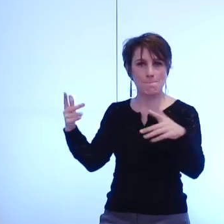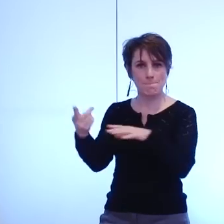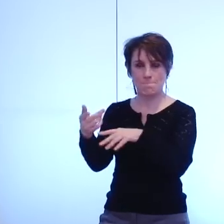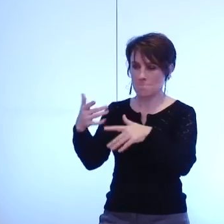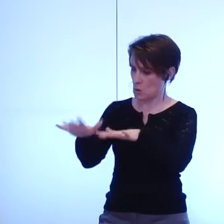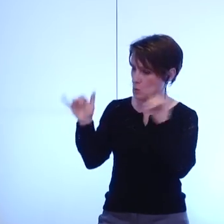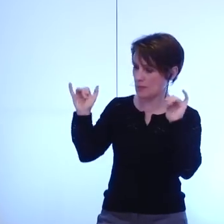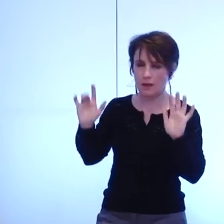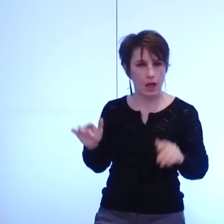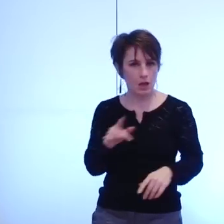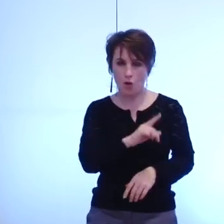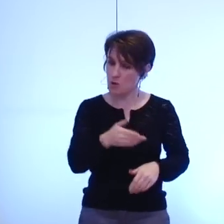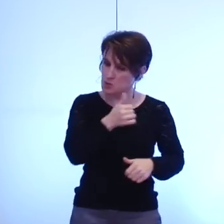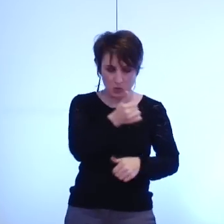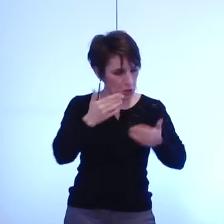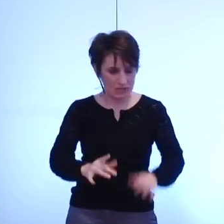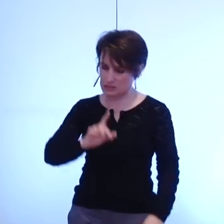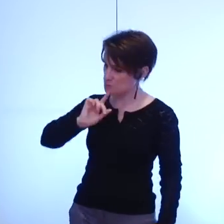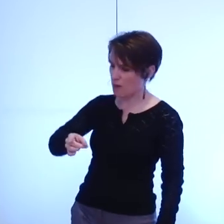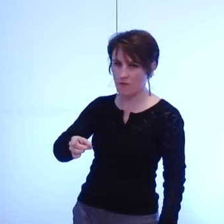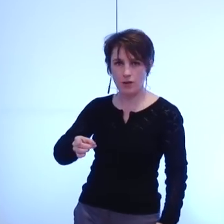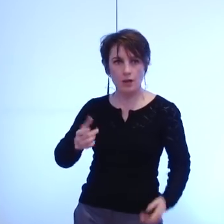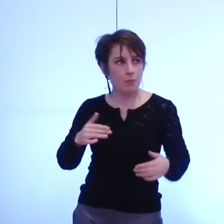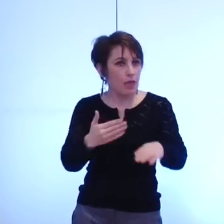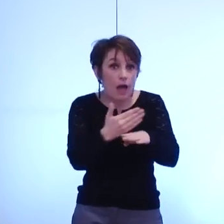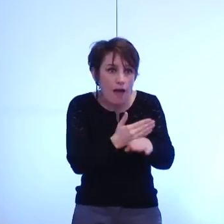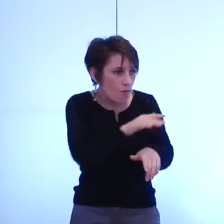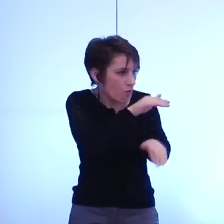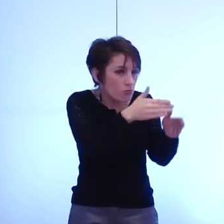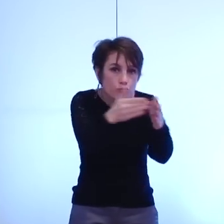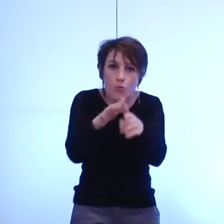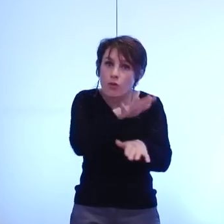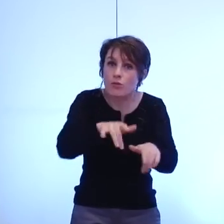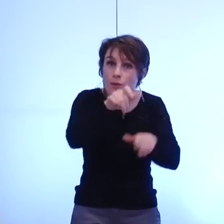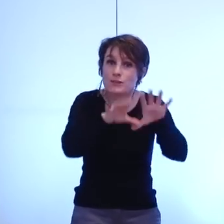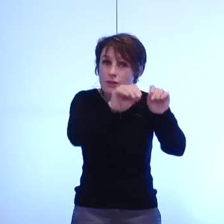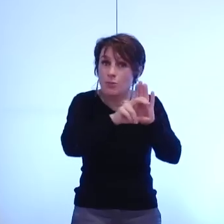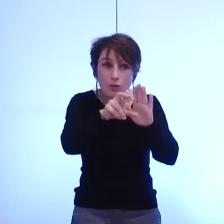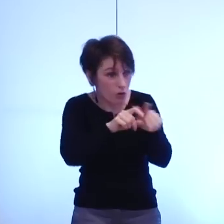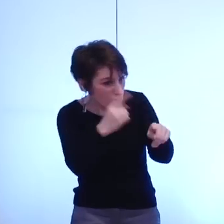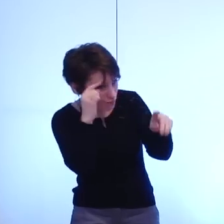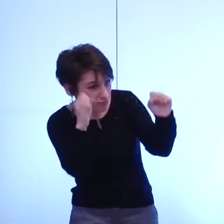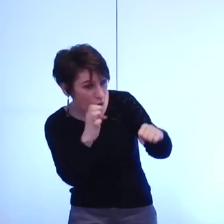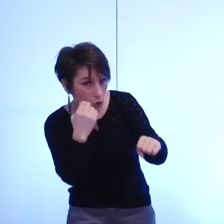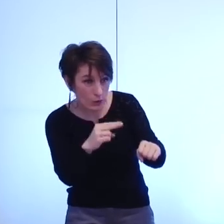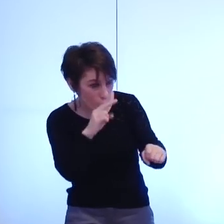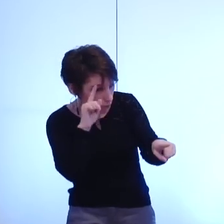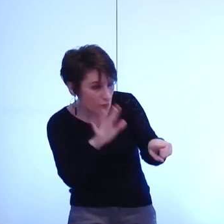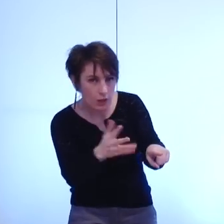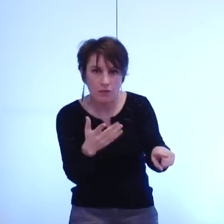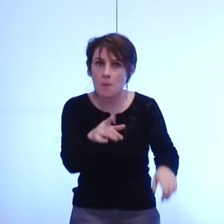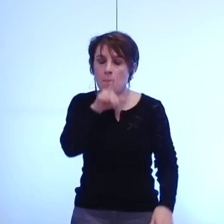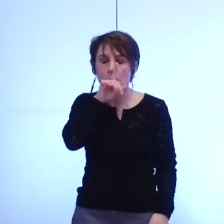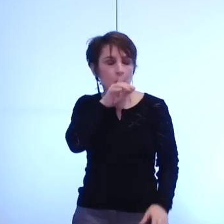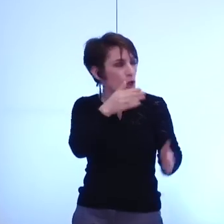partial et surtout vous ne consultez pas les grenoblois sur ce qu'ils veulent. C'est pourtant la seule consultation qui vaille car leur